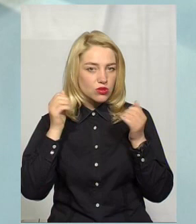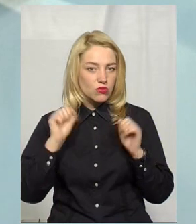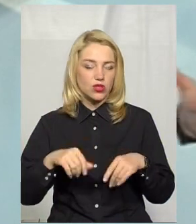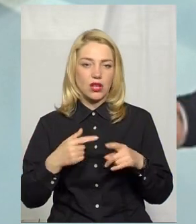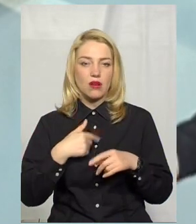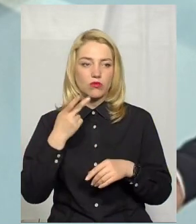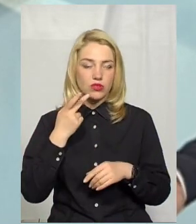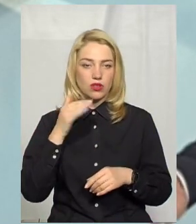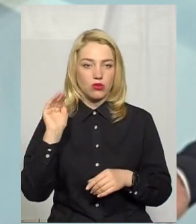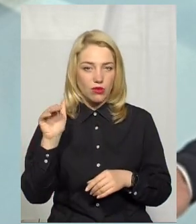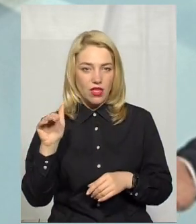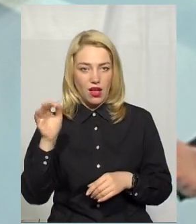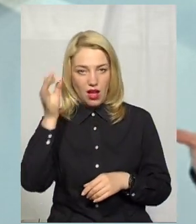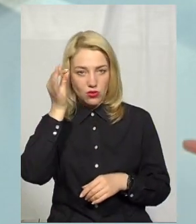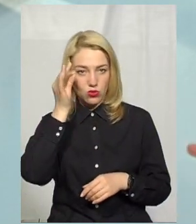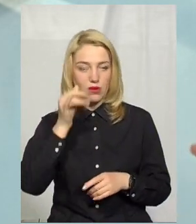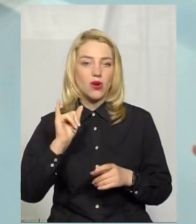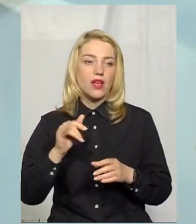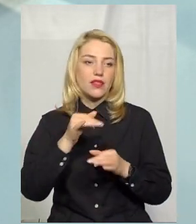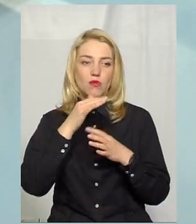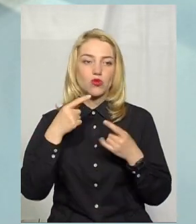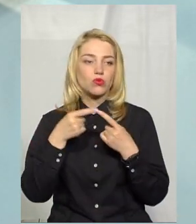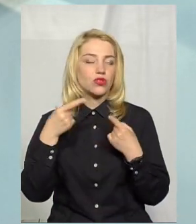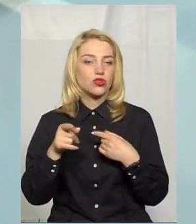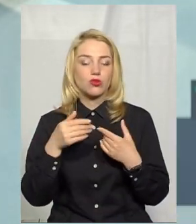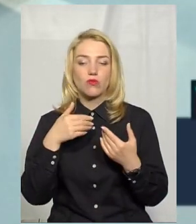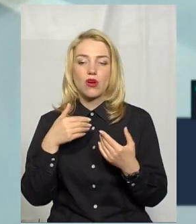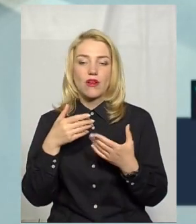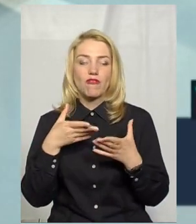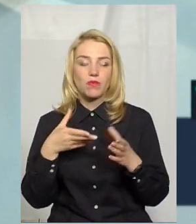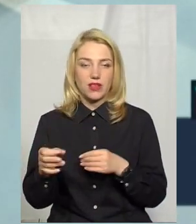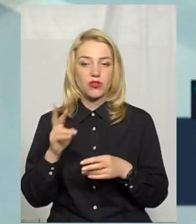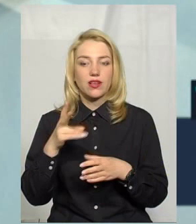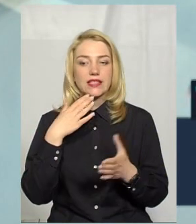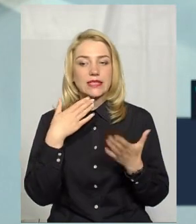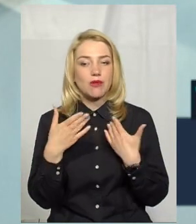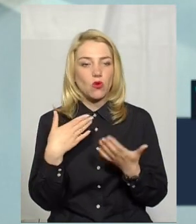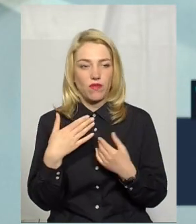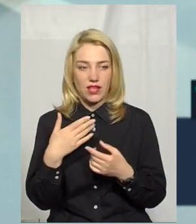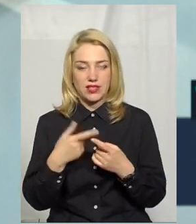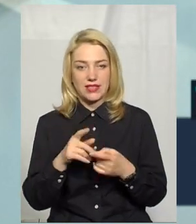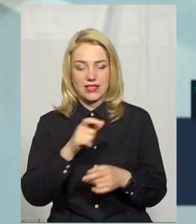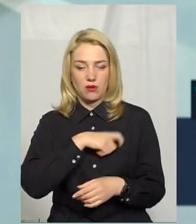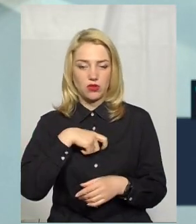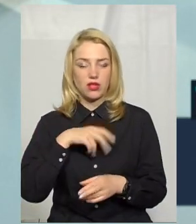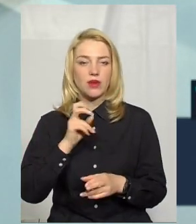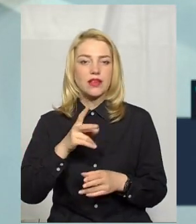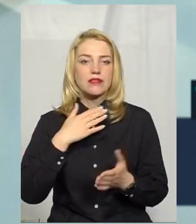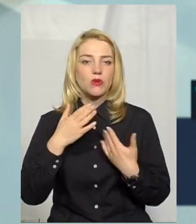нагадуємо Ми не можемо по-іншому якось вплинути на депутатів Як спілкуватися з ними Як спілкуватися через медіа